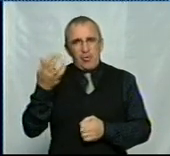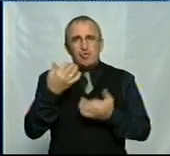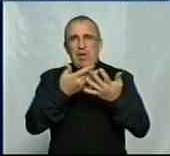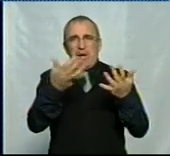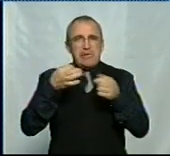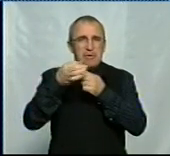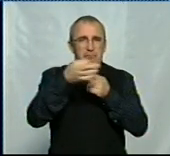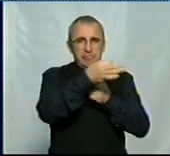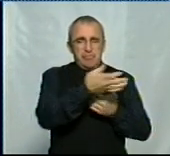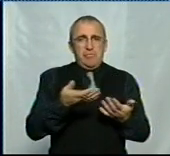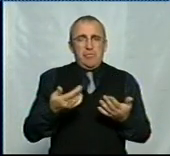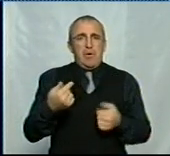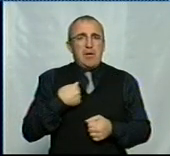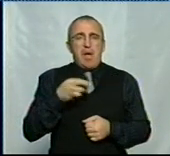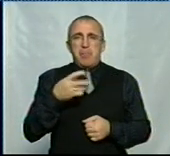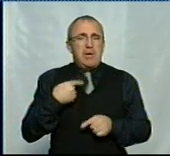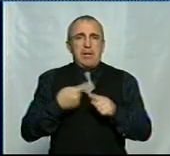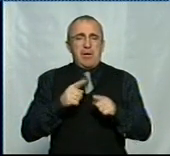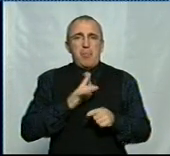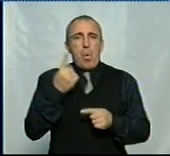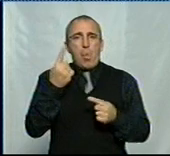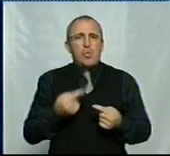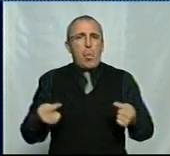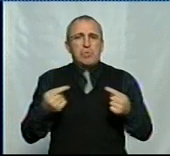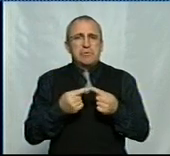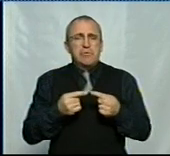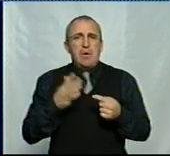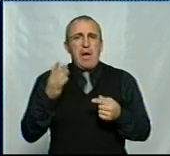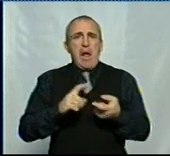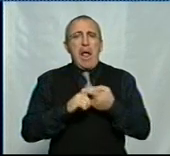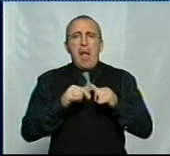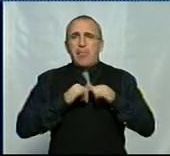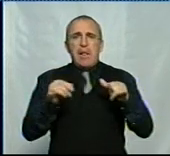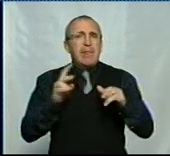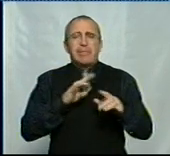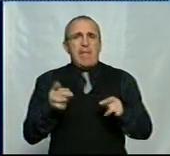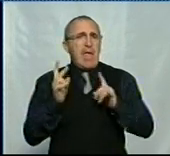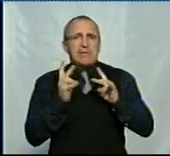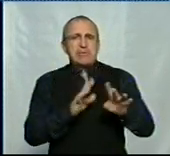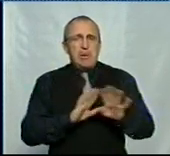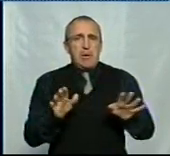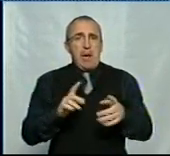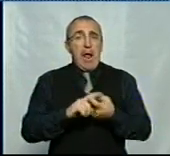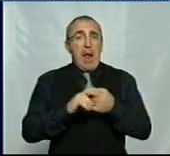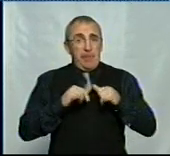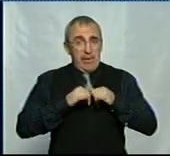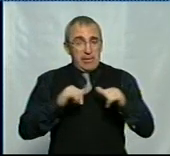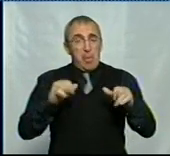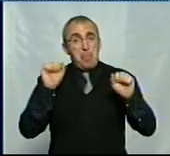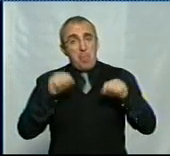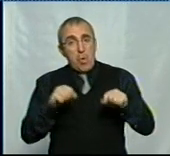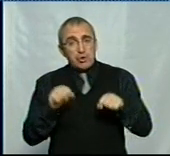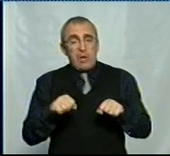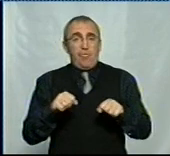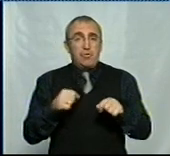регіони. Я б не була такою однозначною, що епідемія нам не загрожує. Про епідемію і про можливості